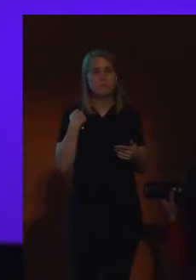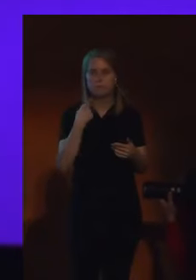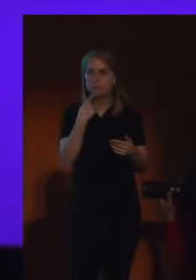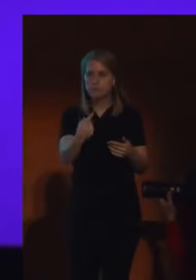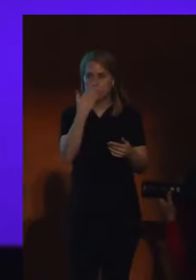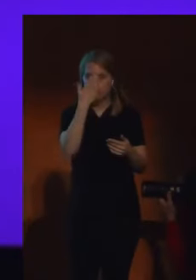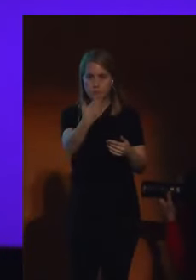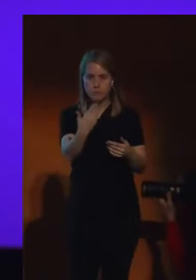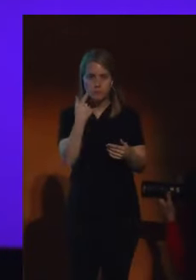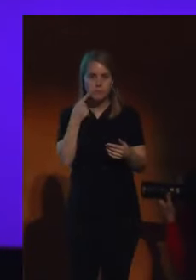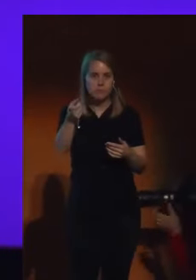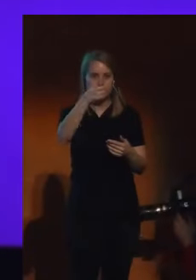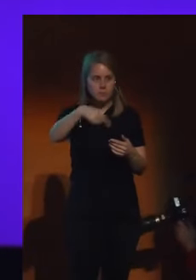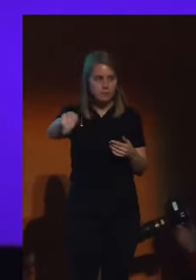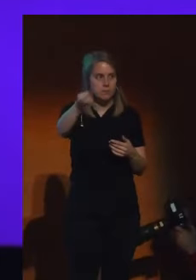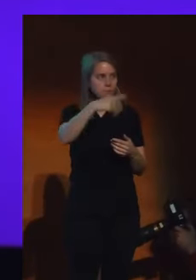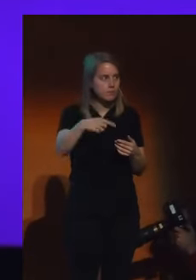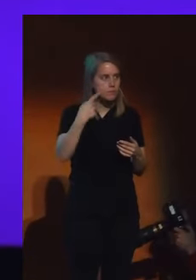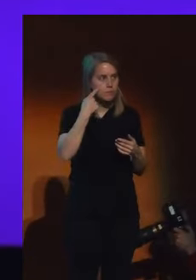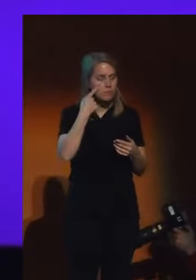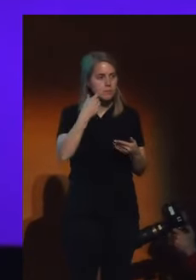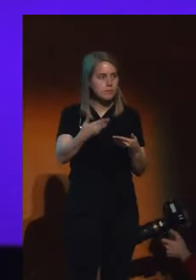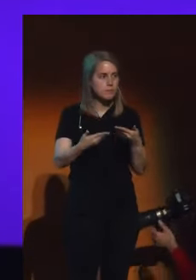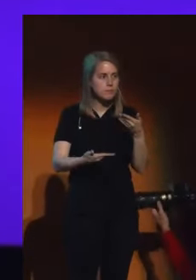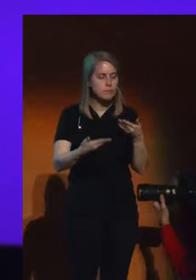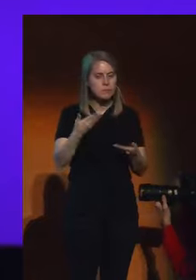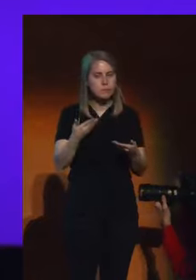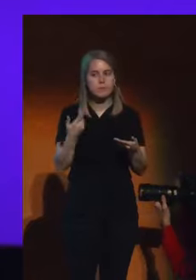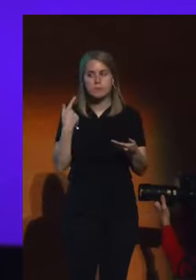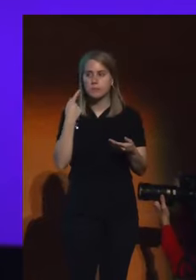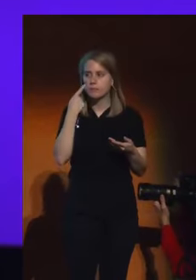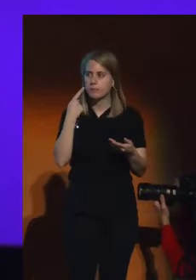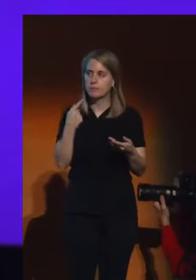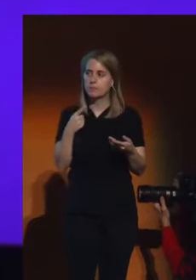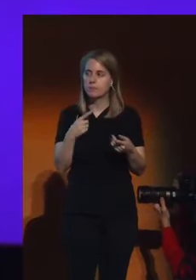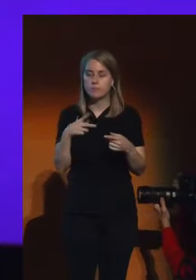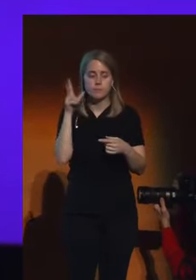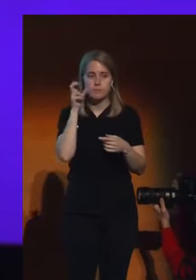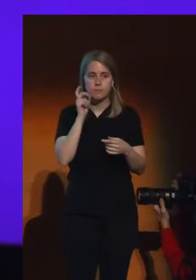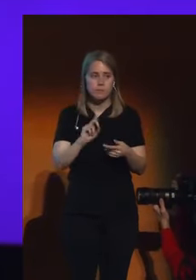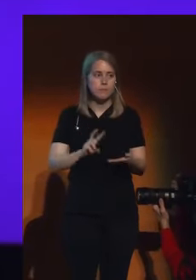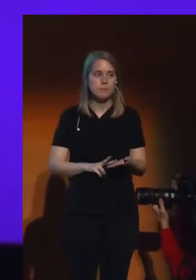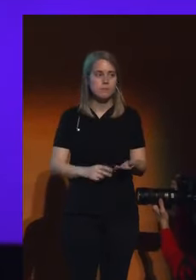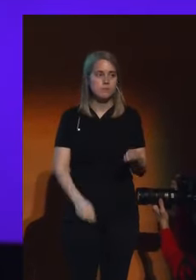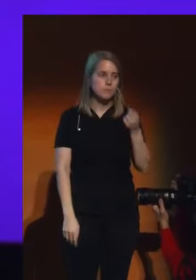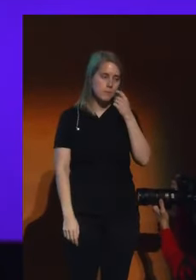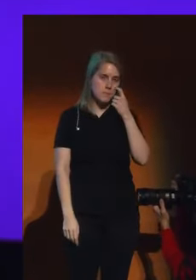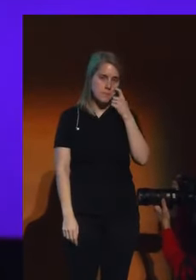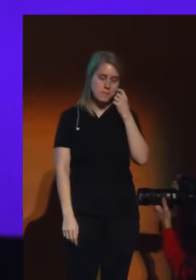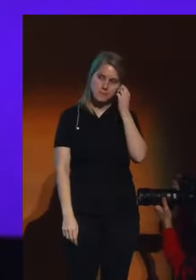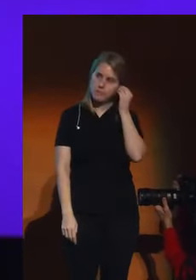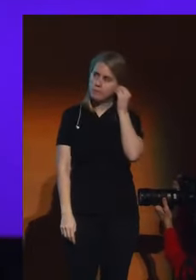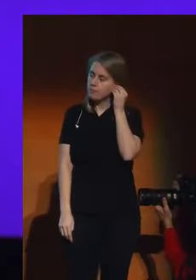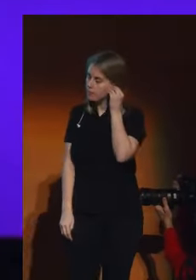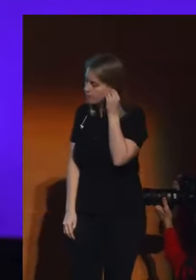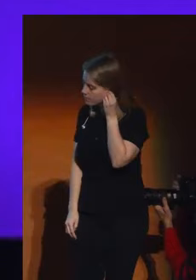egiten du honek ezta, zernolako komunitatea daukagun. Sarri askotan esan izan dizuet, Euskal Herria bildukneri